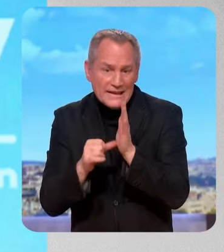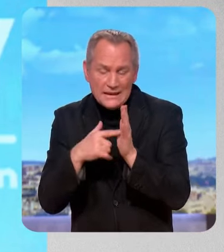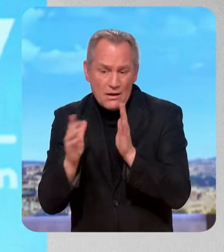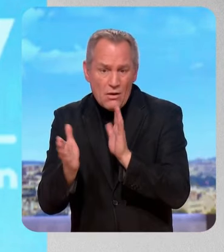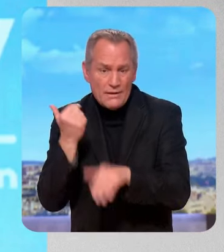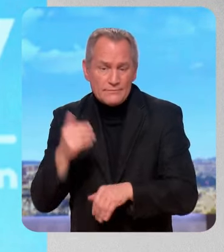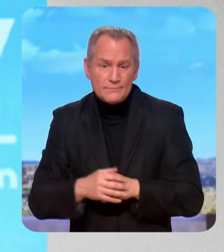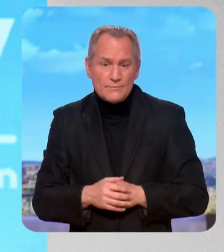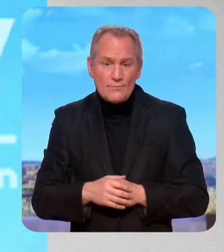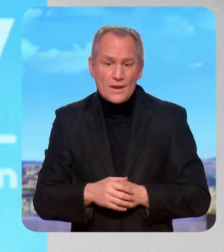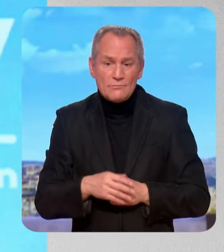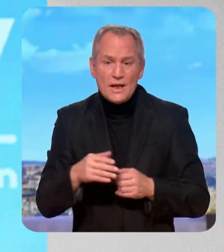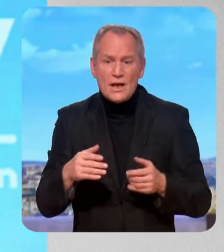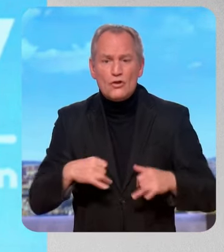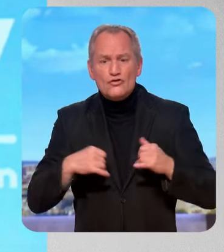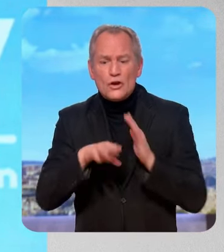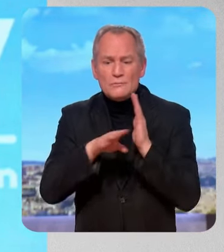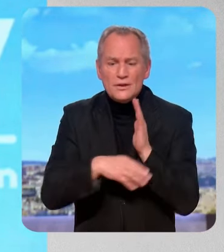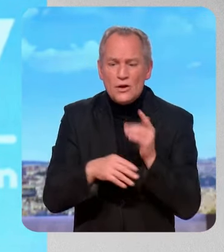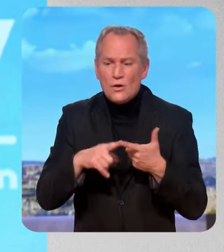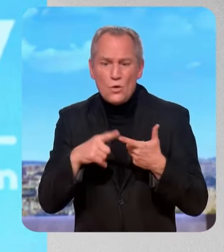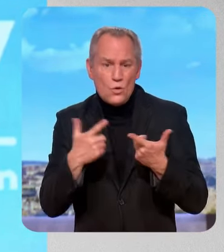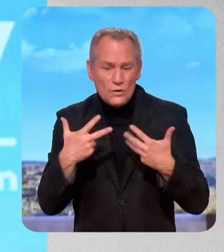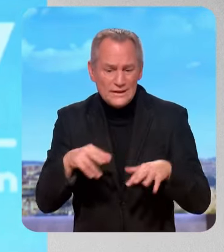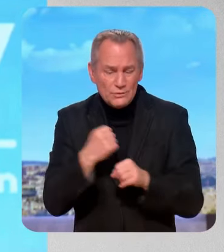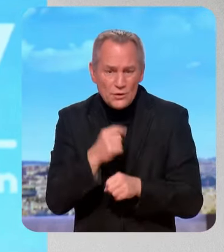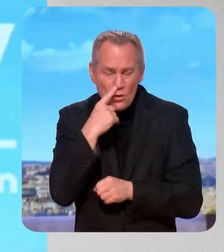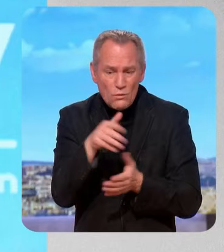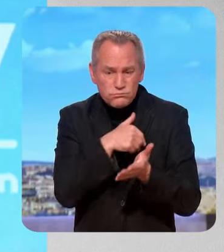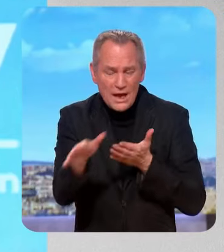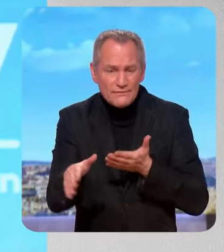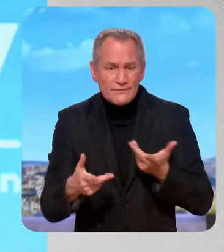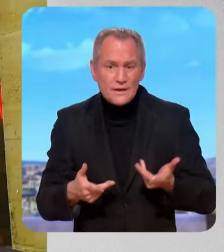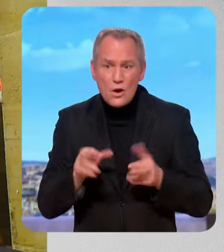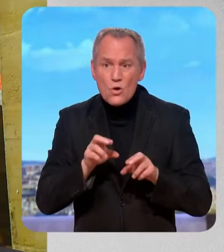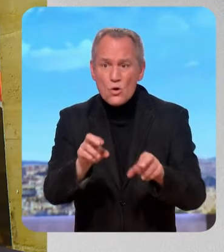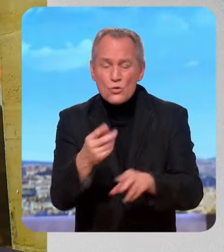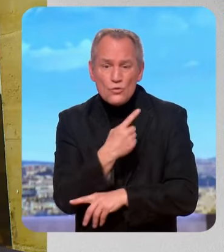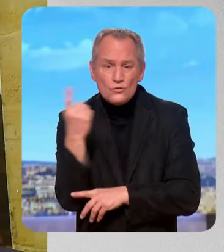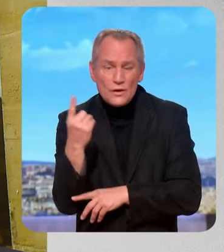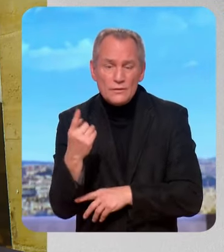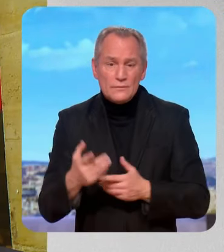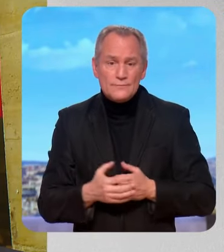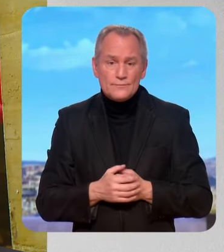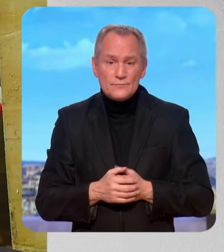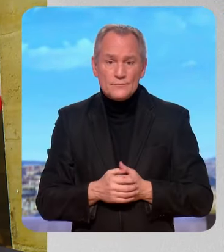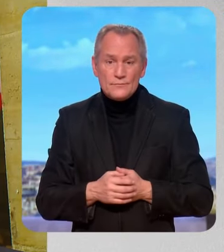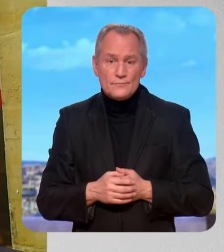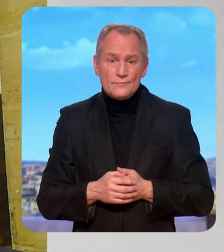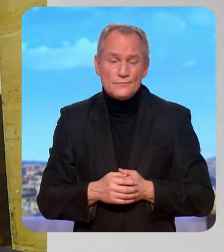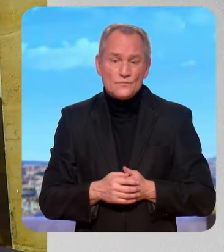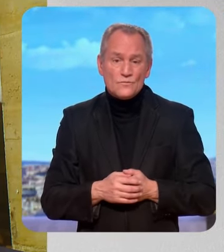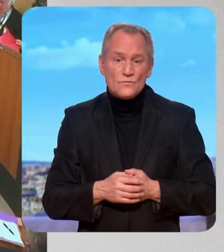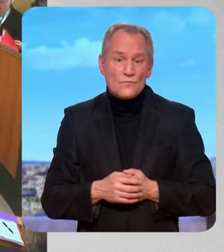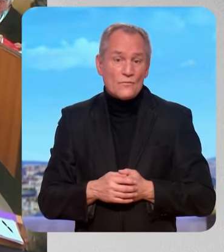majeurs, aux jeunes mineurs, pardon, mais qui, à 18 ans, sont jetés à la rue. Et au regard, vous voyez, de toute la situation dont on a parlé,